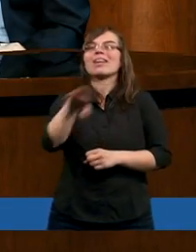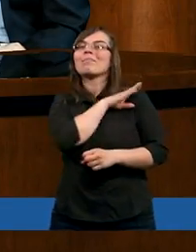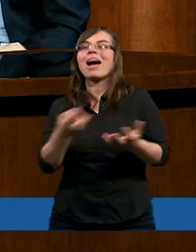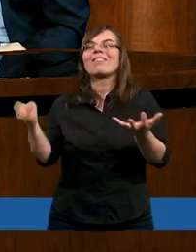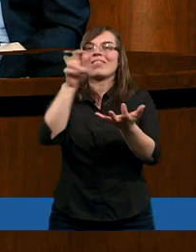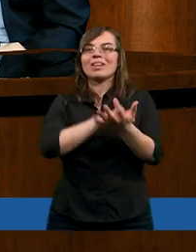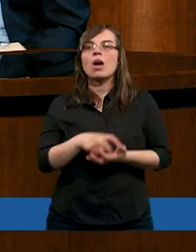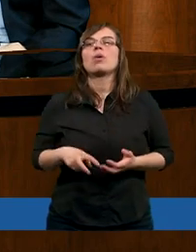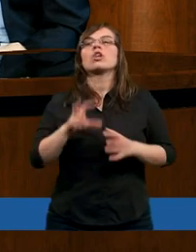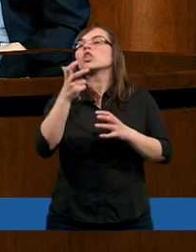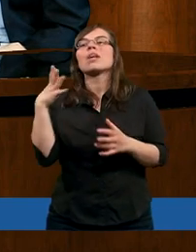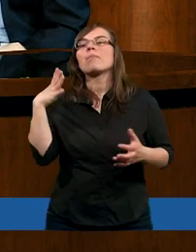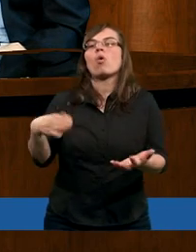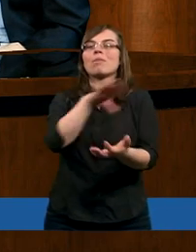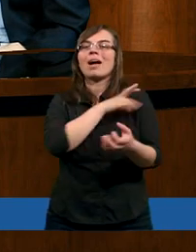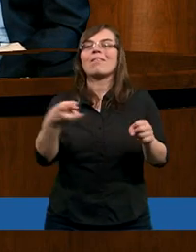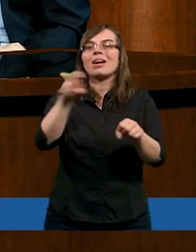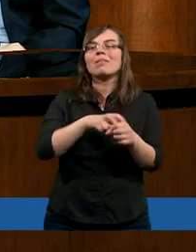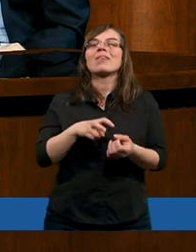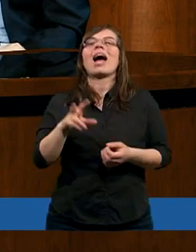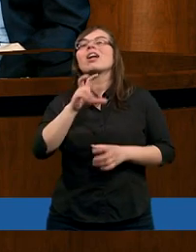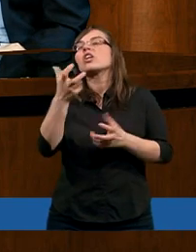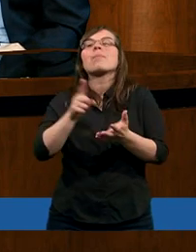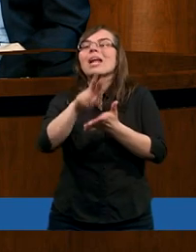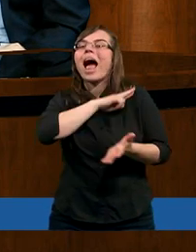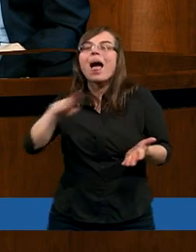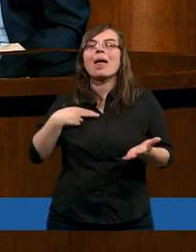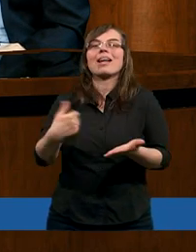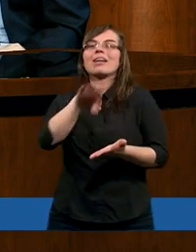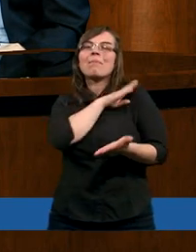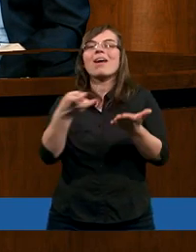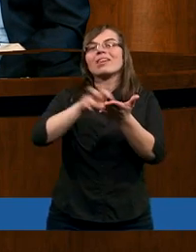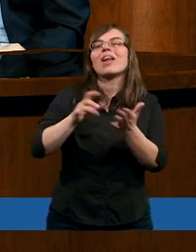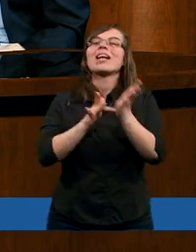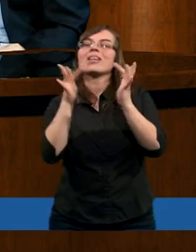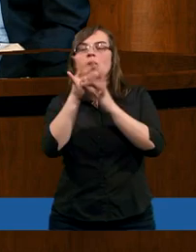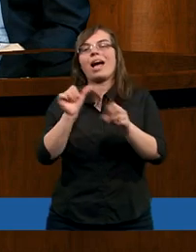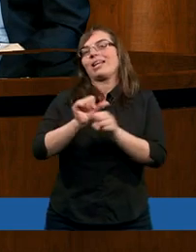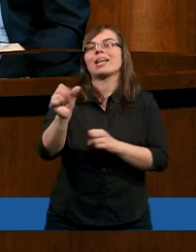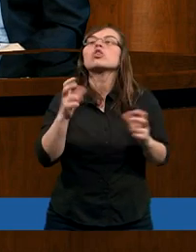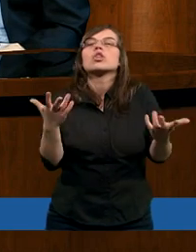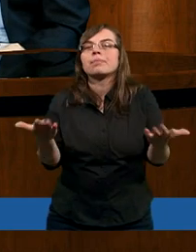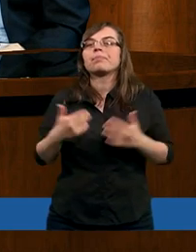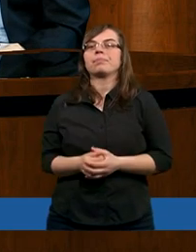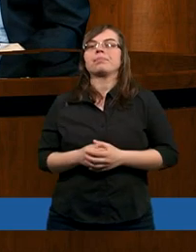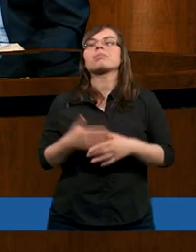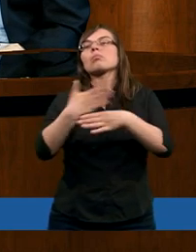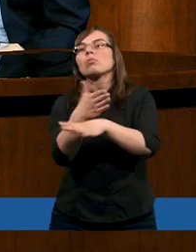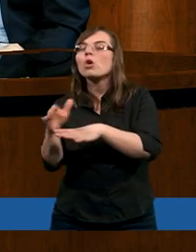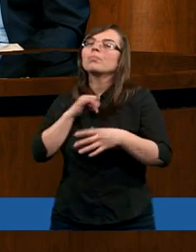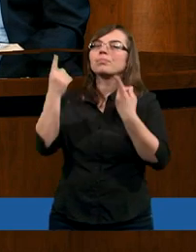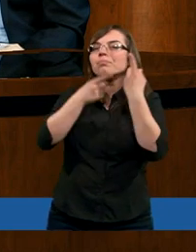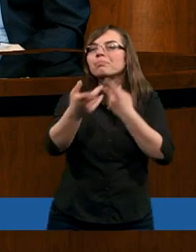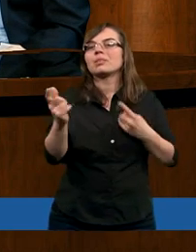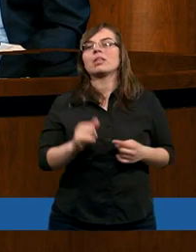zmartwychwstał. Czym było zmartwychwstanie? Czym dla nas jest zmartwychwstanie Jezusa Chrystusa? Podzielmy